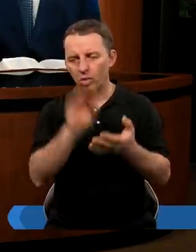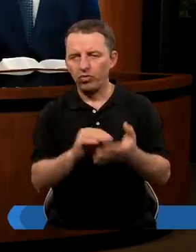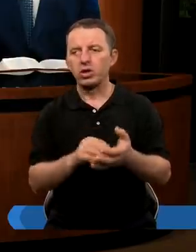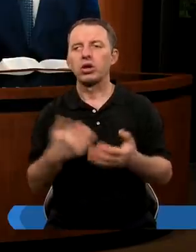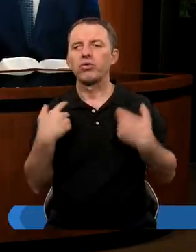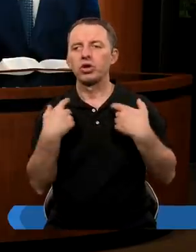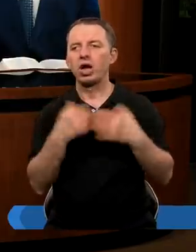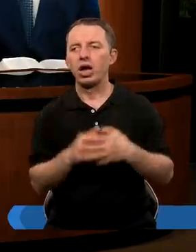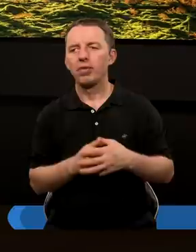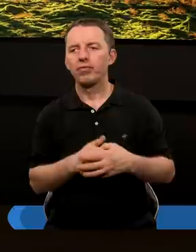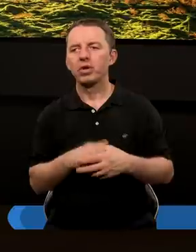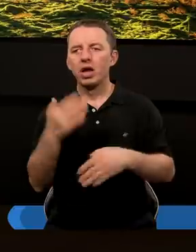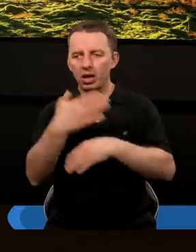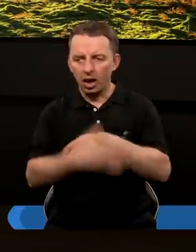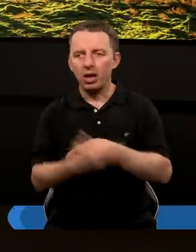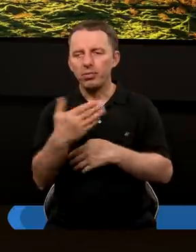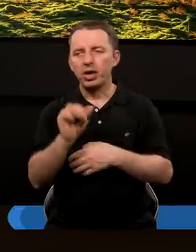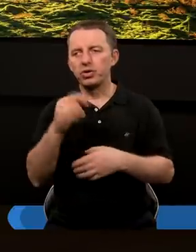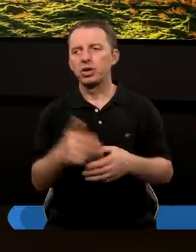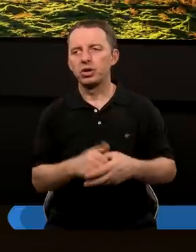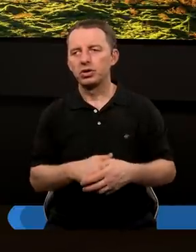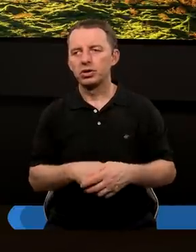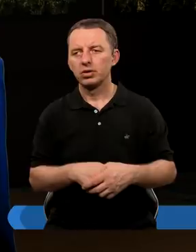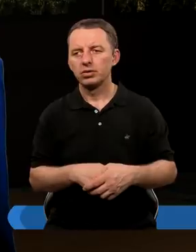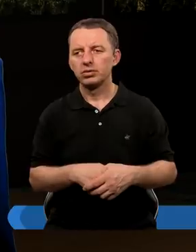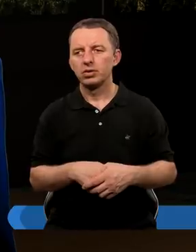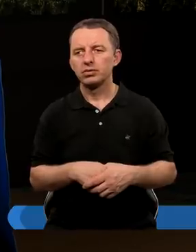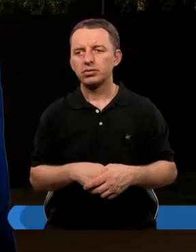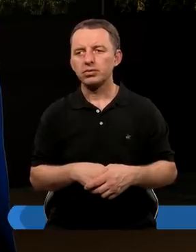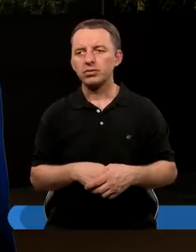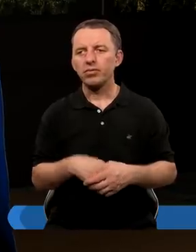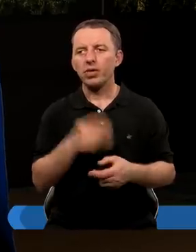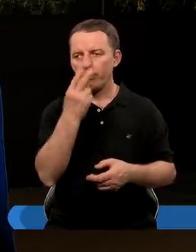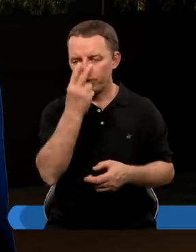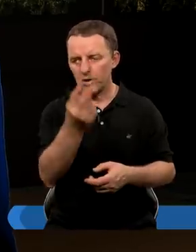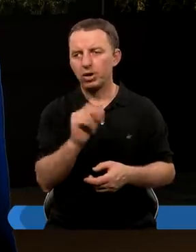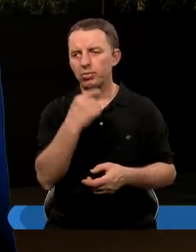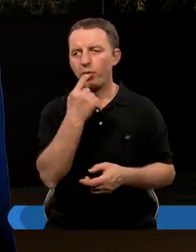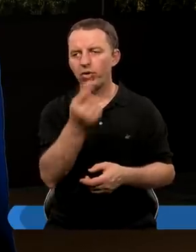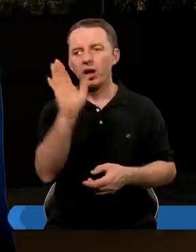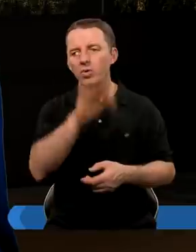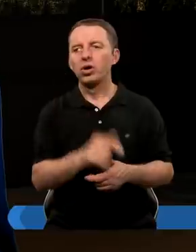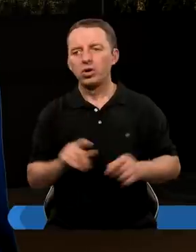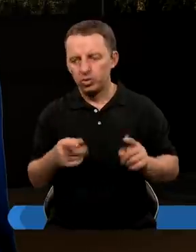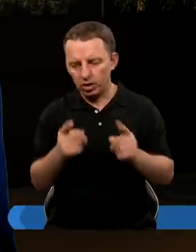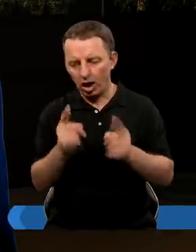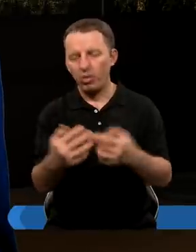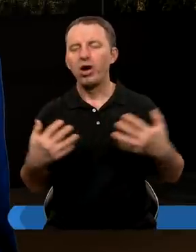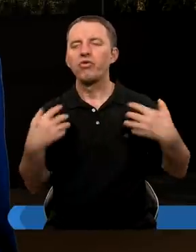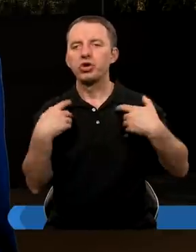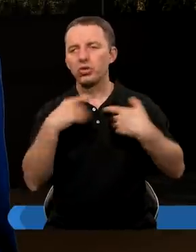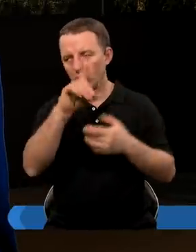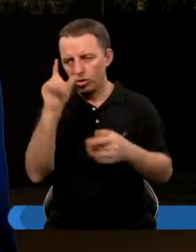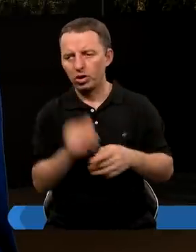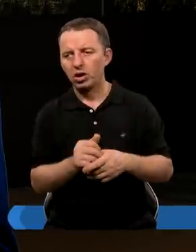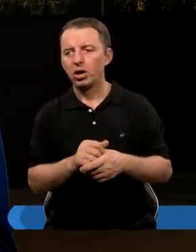które Pan Bóg bym ześli. I może jeszcze na koniec Marcin? Widzimy przede wszystkim, że tak jak Igor już powiedział, to jest Bóg, który działa w życiu